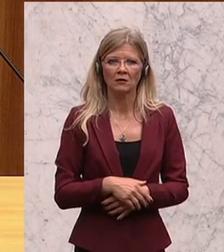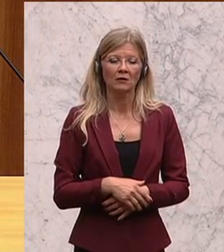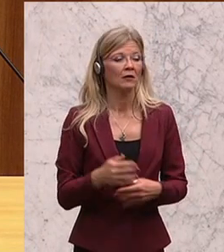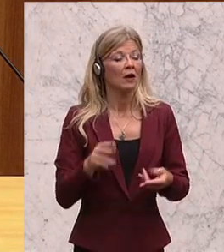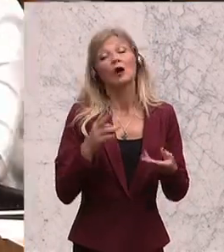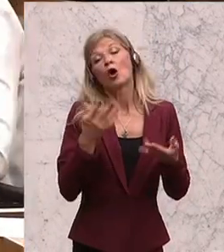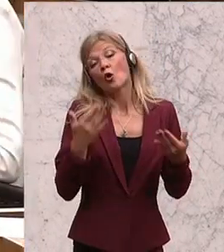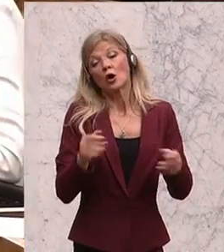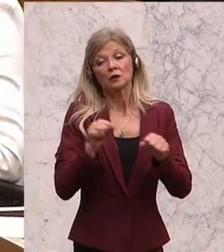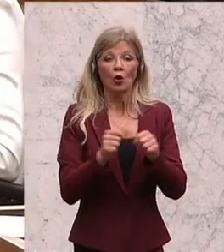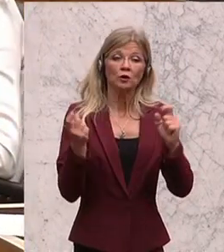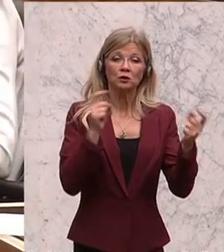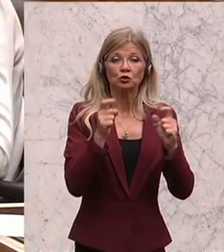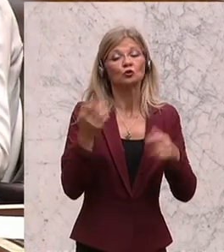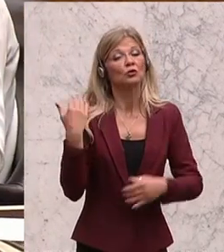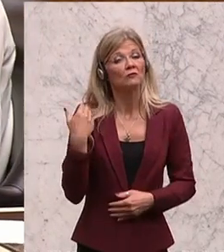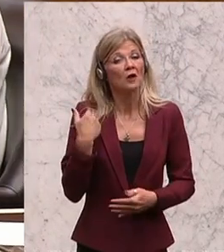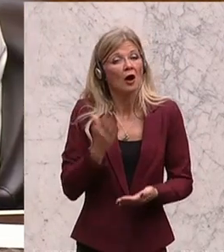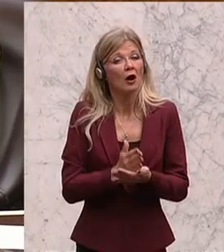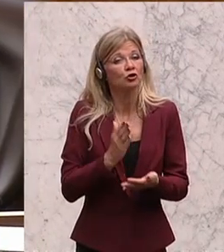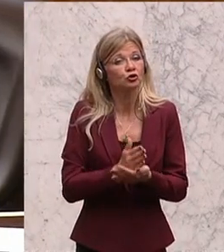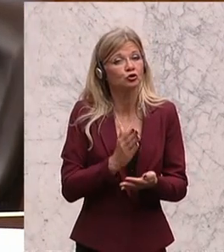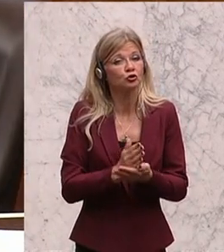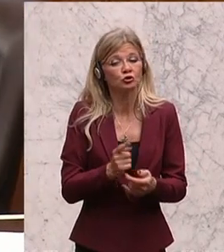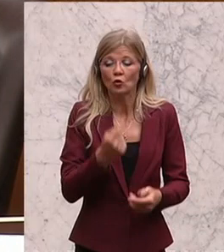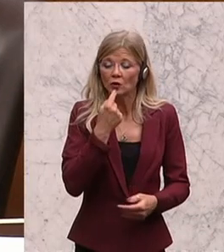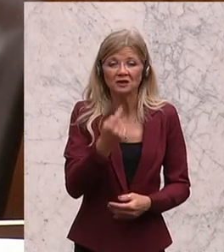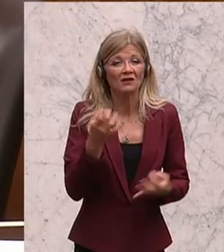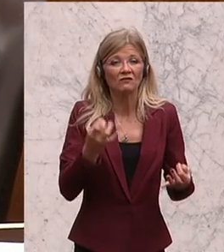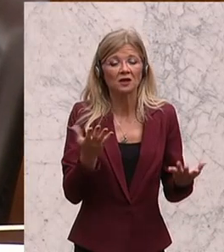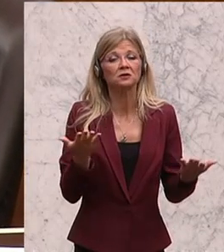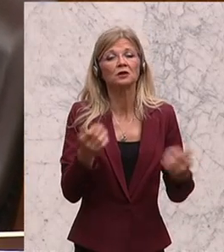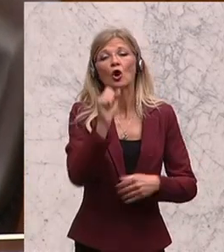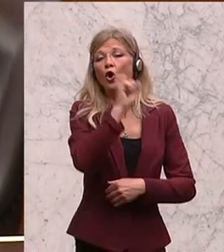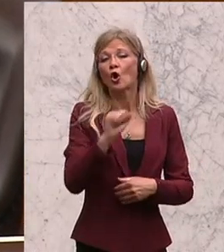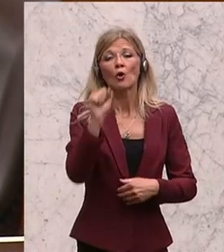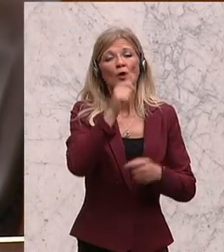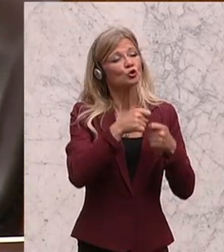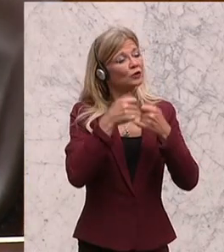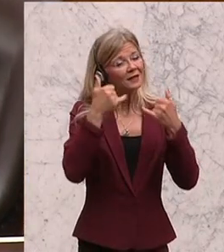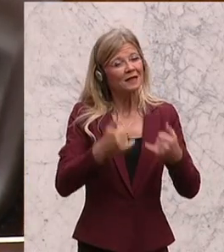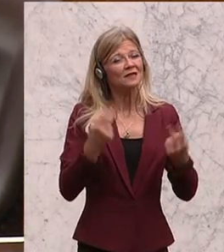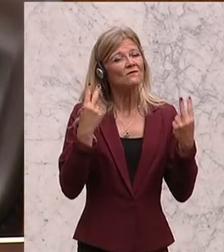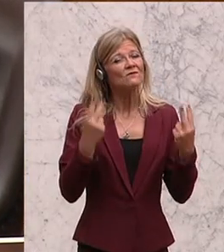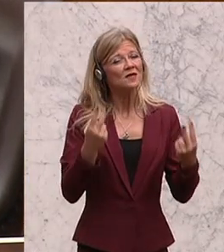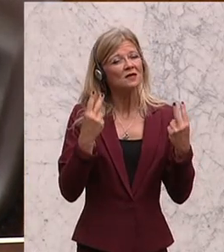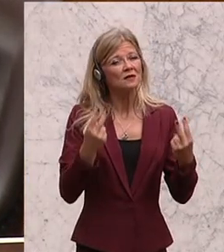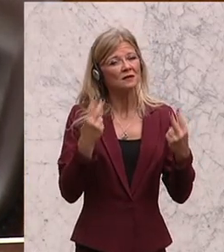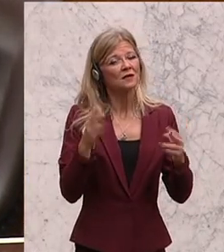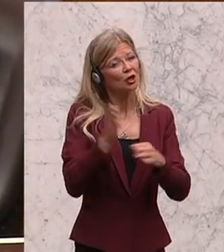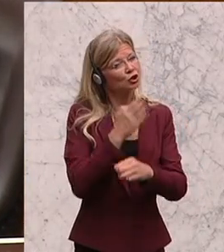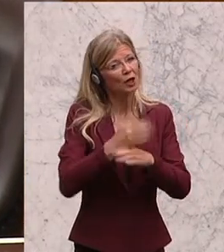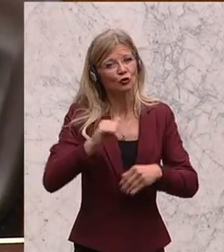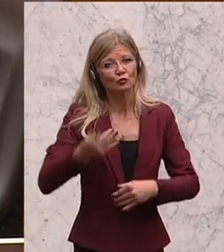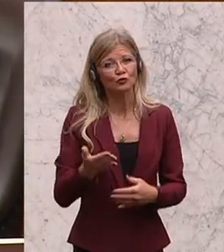zum Ausdruck gekommen ist, dass die Europäische Union vor wichtigen Weichenstellungen steht. Der Brexit mit allen Folgen